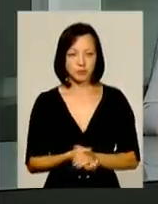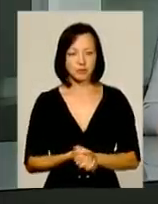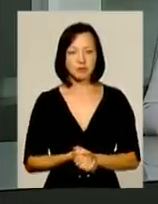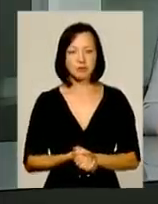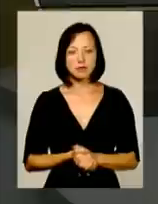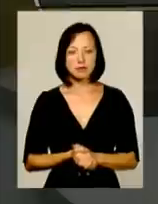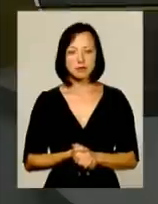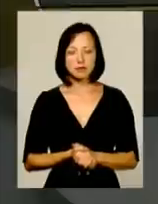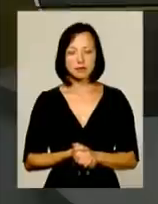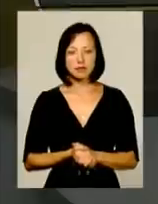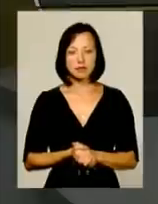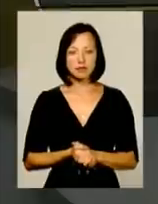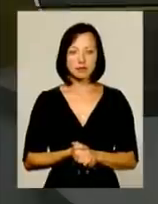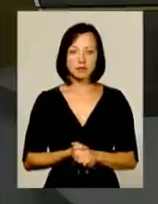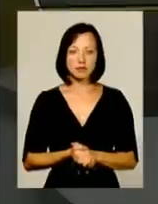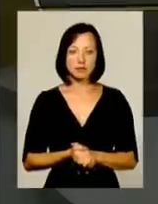Ну,